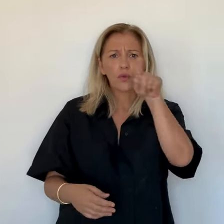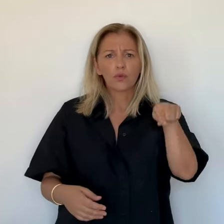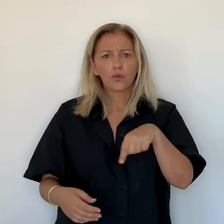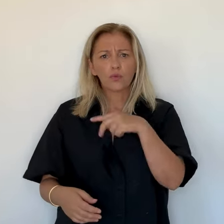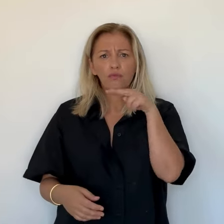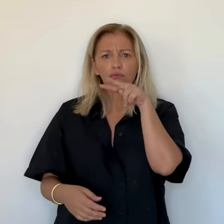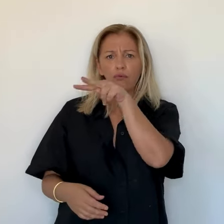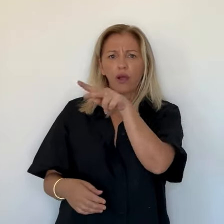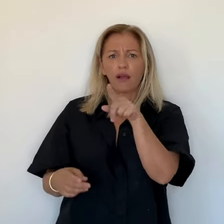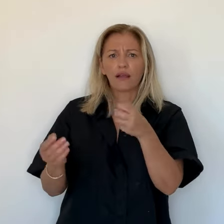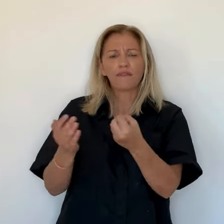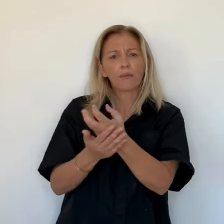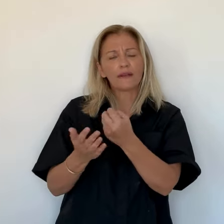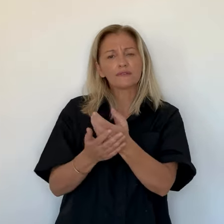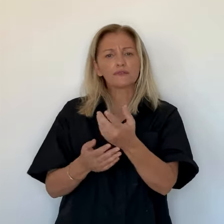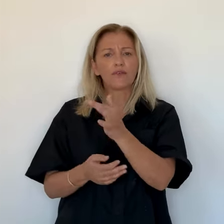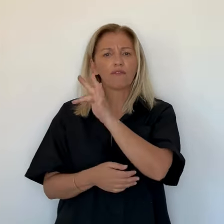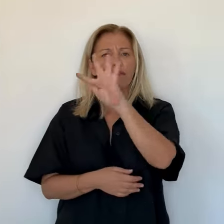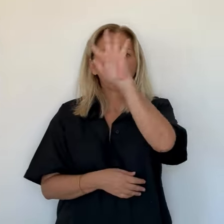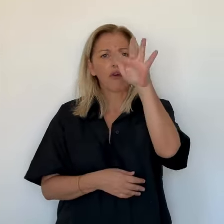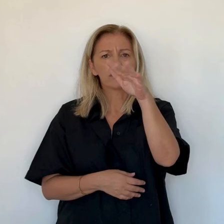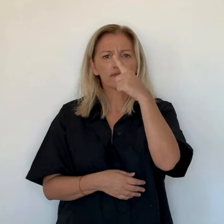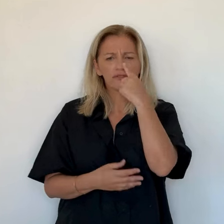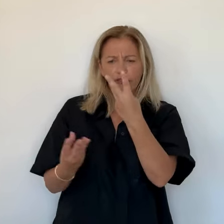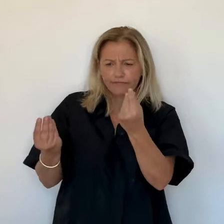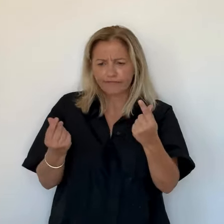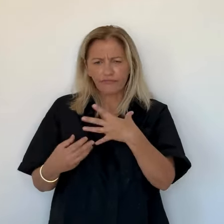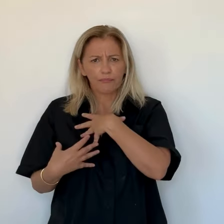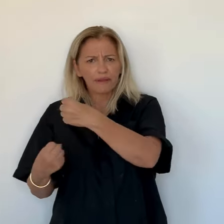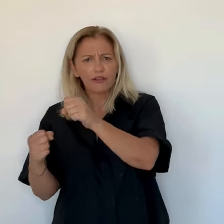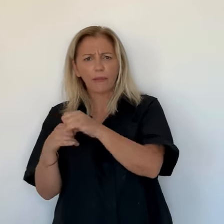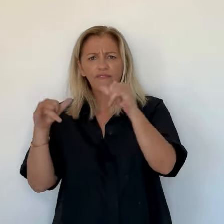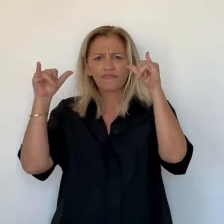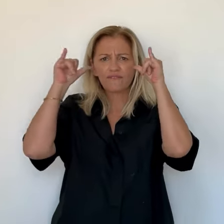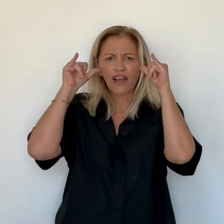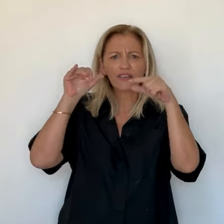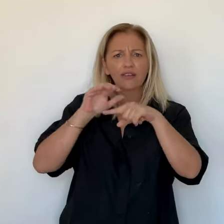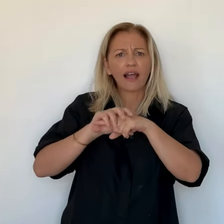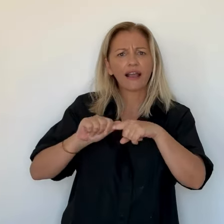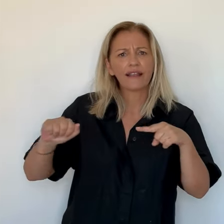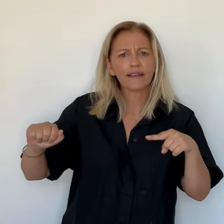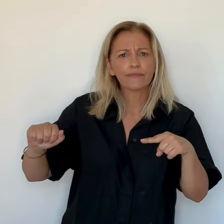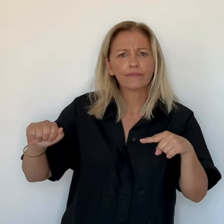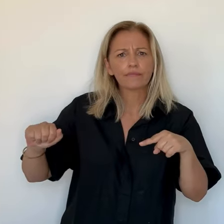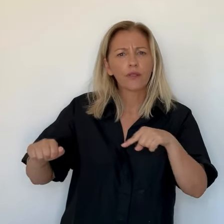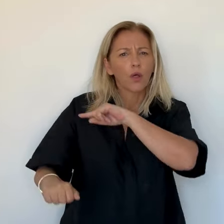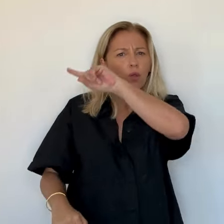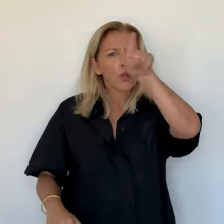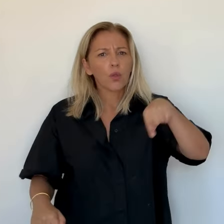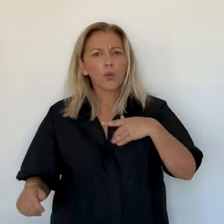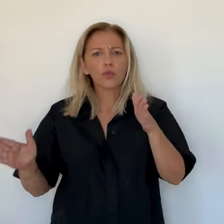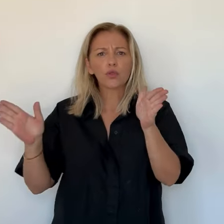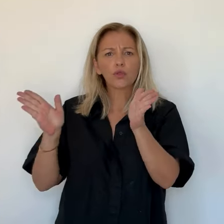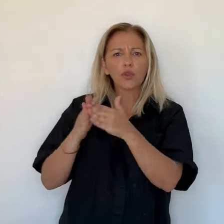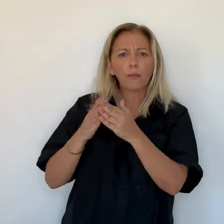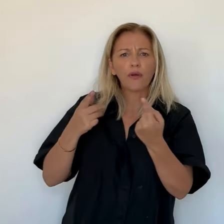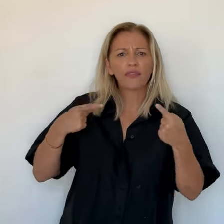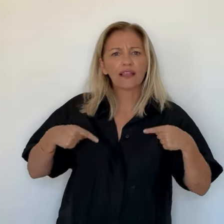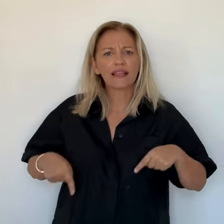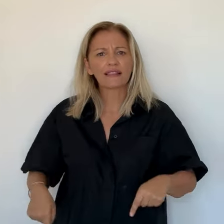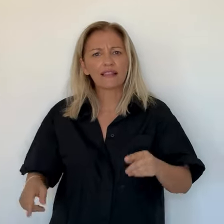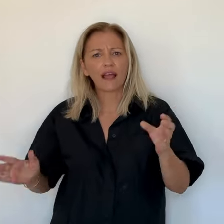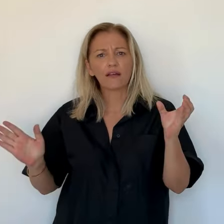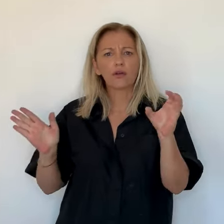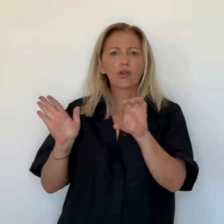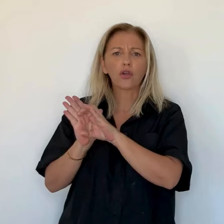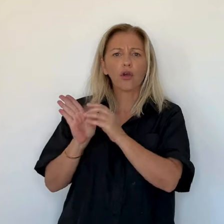de l'essence reste trop onéreux. Il y a donc une sorte de soulagement de voir les prix diminuer. Un soulagement qui,